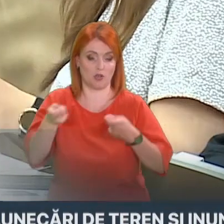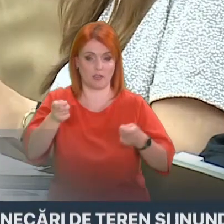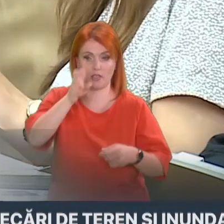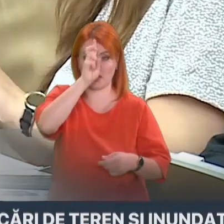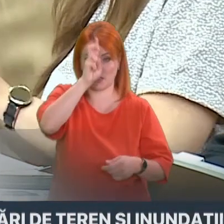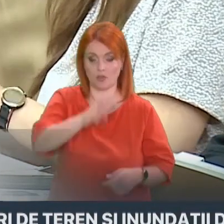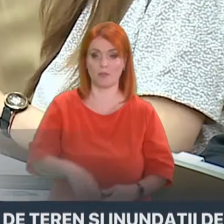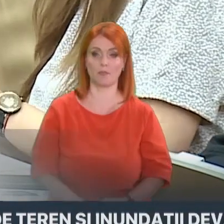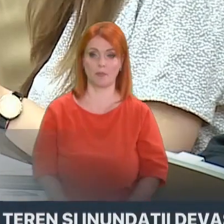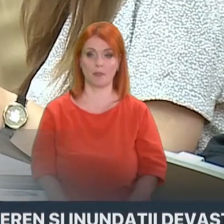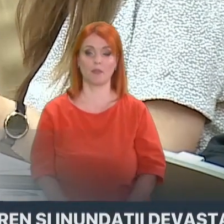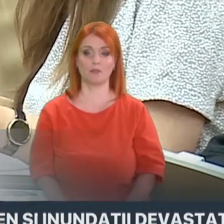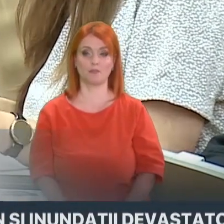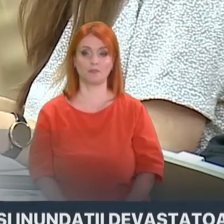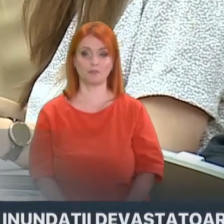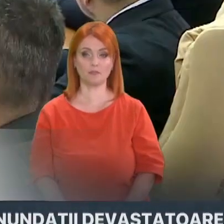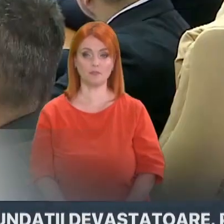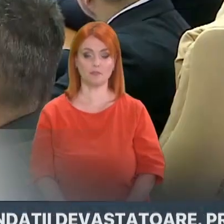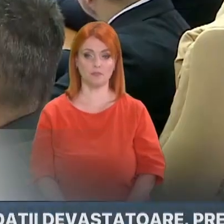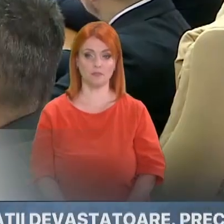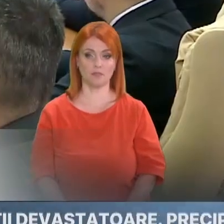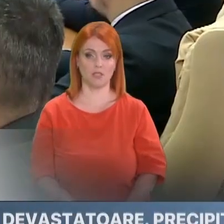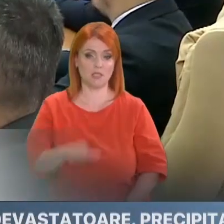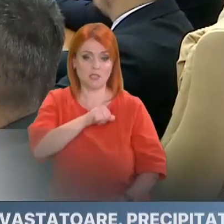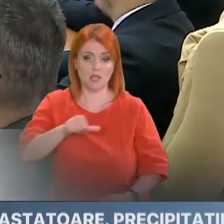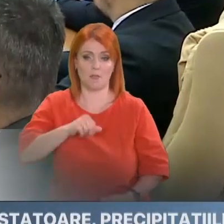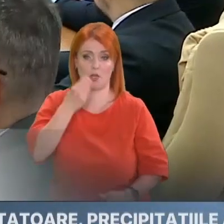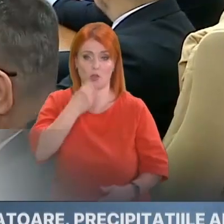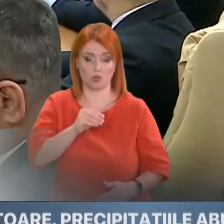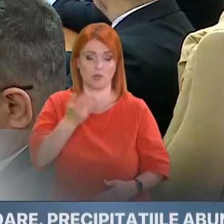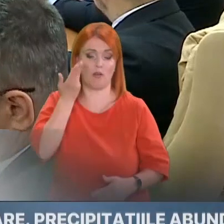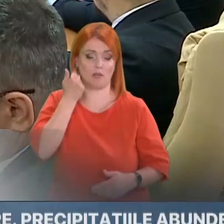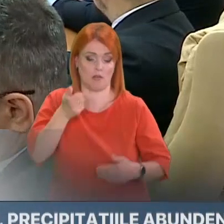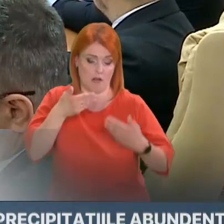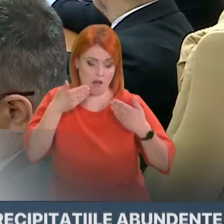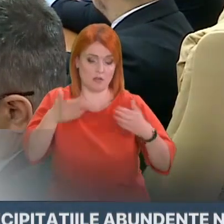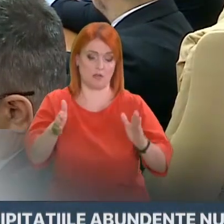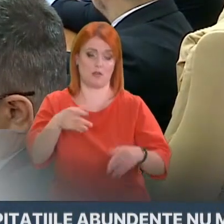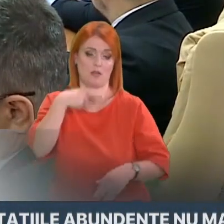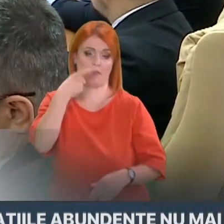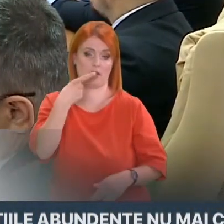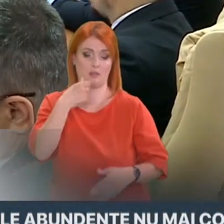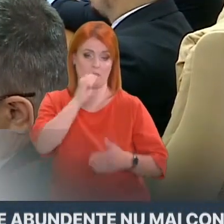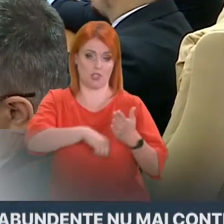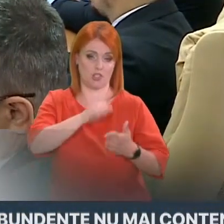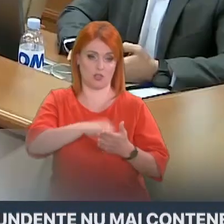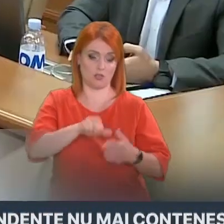public, este cea mai bună formulă de a comunica. Dar, de contat, lecția nu este învățată.